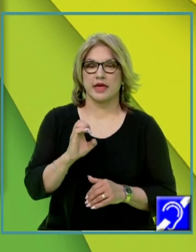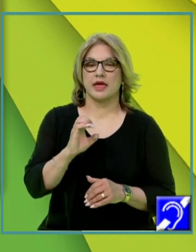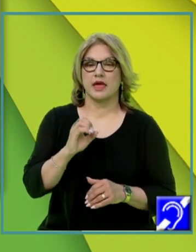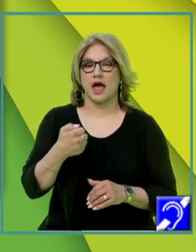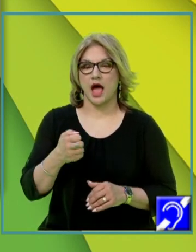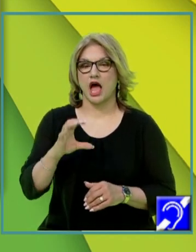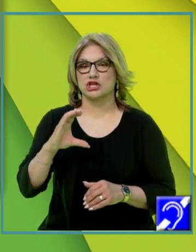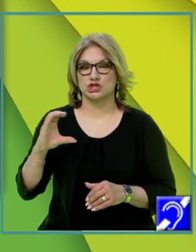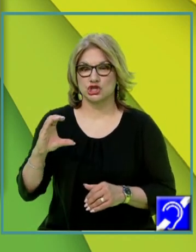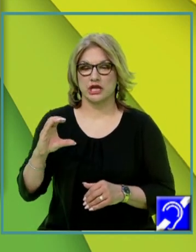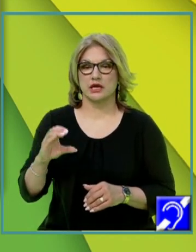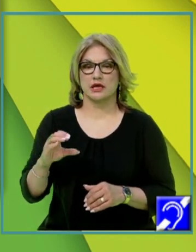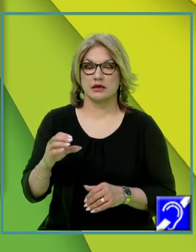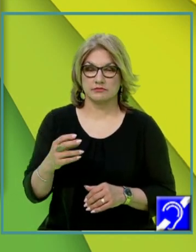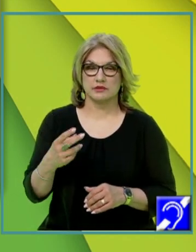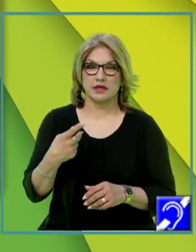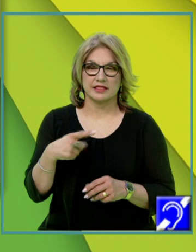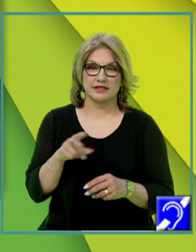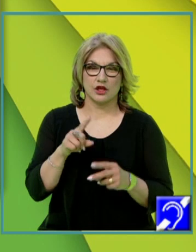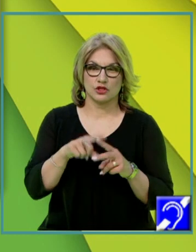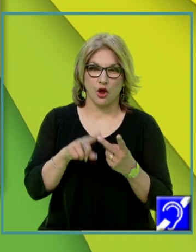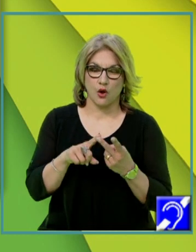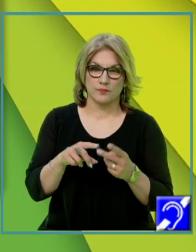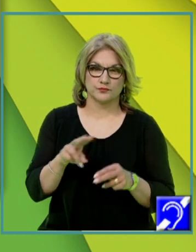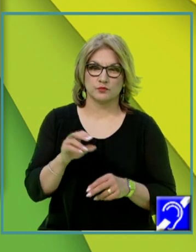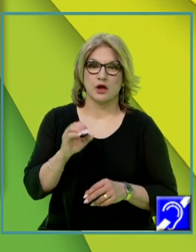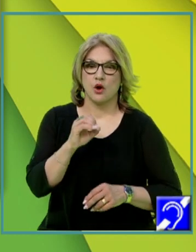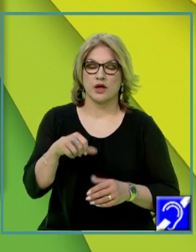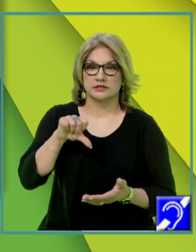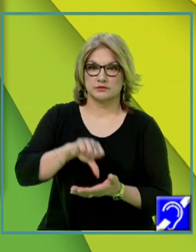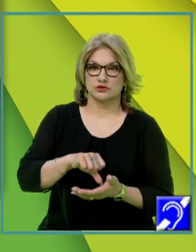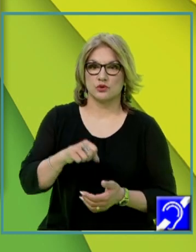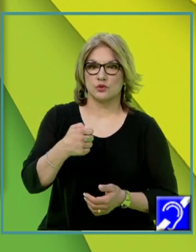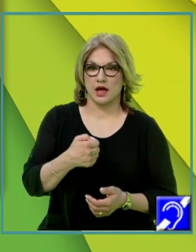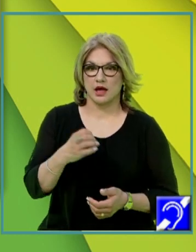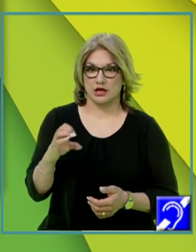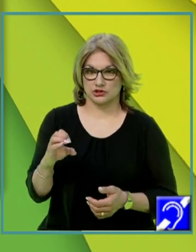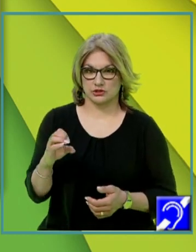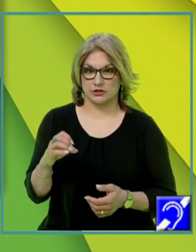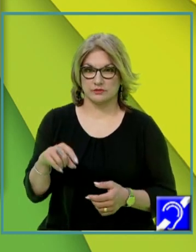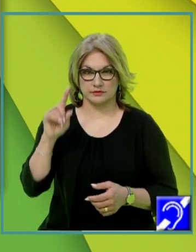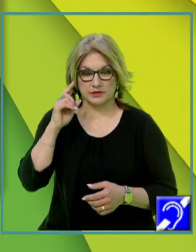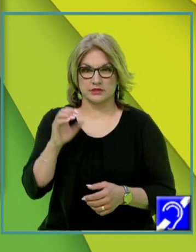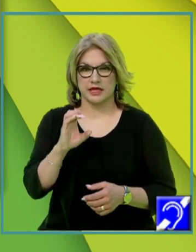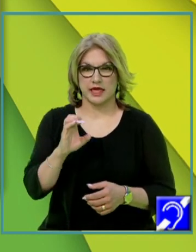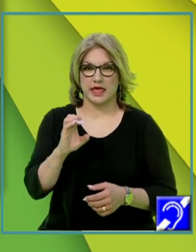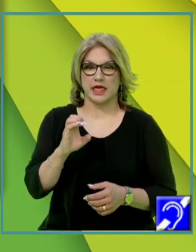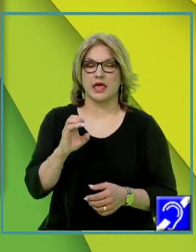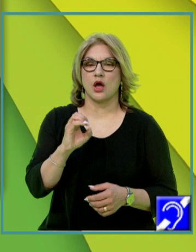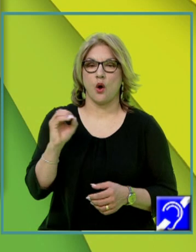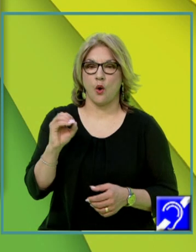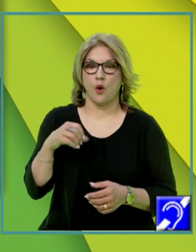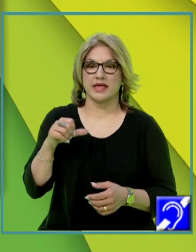iarăși în două moduri. Pentru că O este mijlocului AC, vă imaginați că EO este chiar